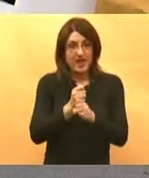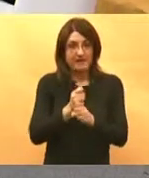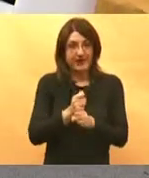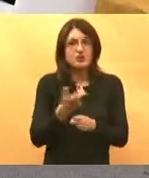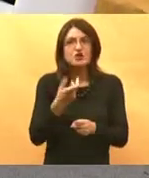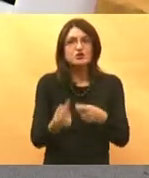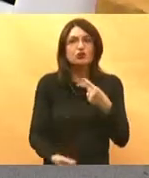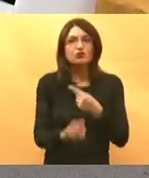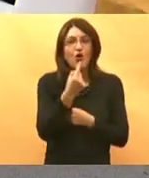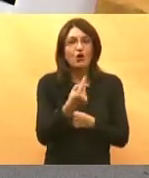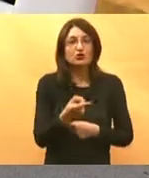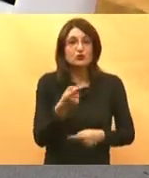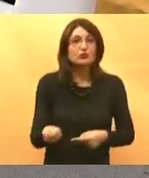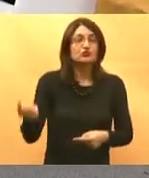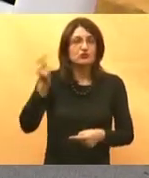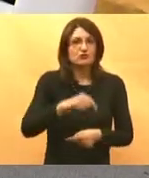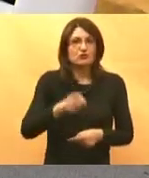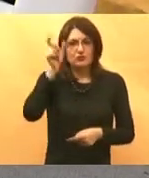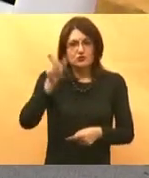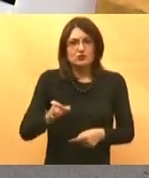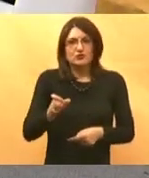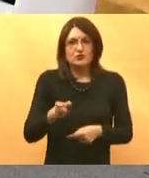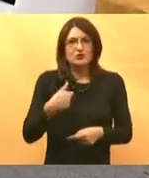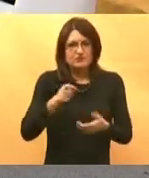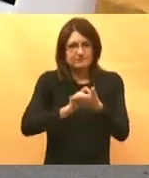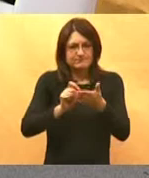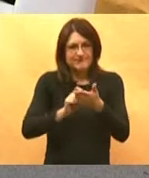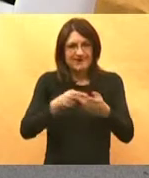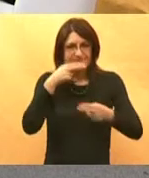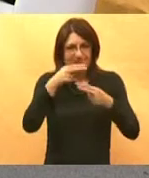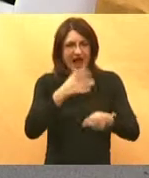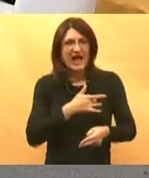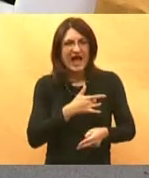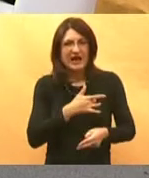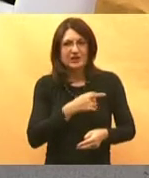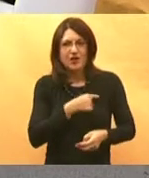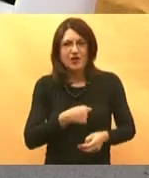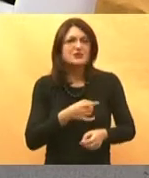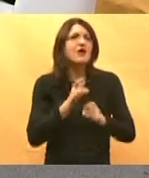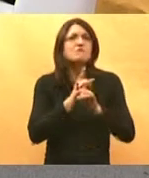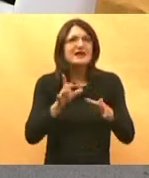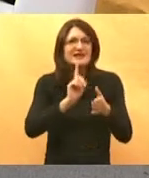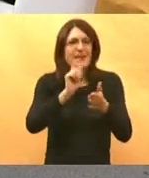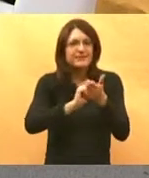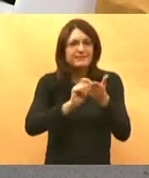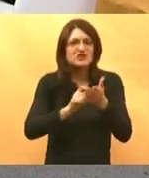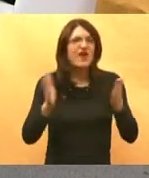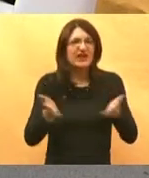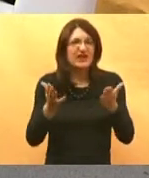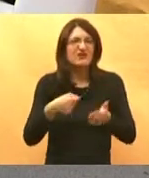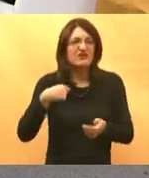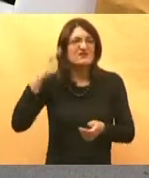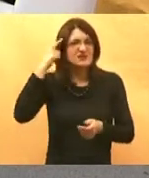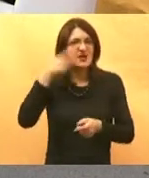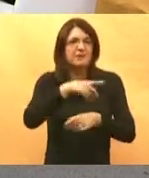dogodilo da nama dolaze pacijenti kojima smo dali uputnicu za internista kardiologa bez naznake hitno jer znam da će vas primiti